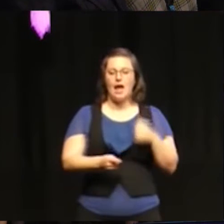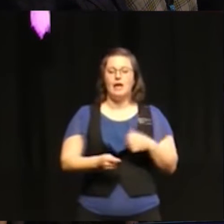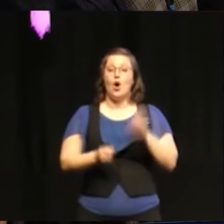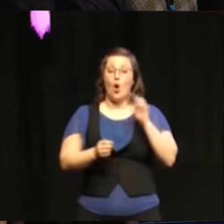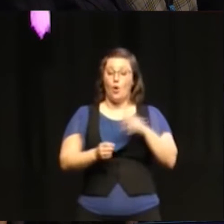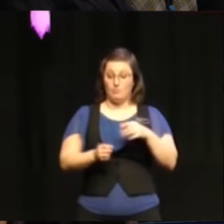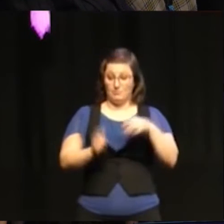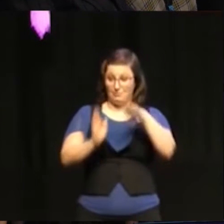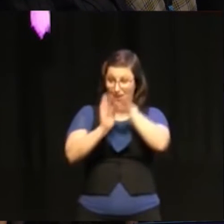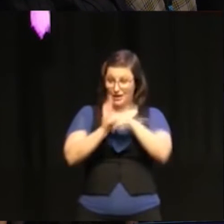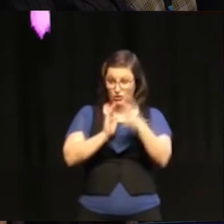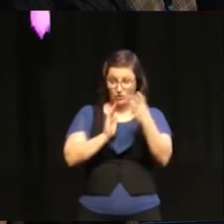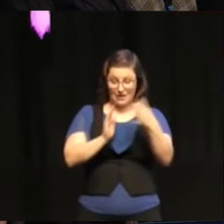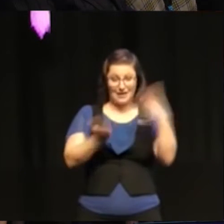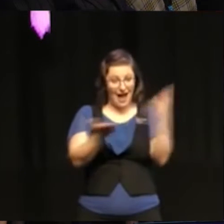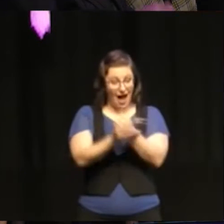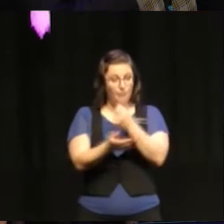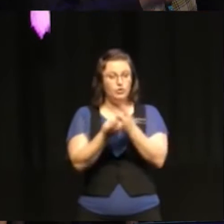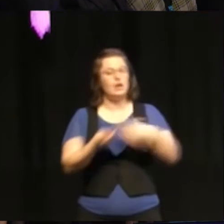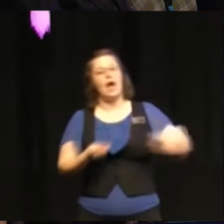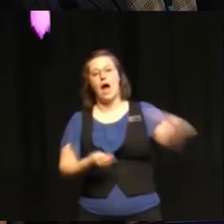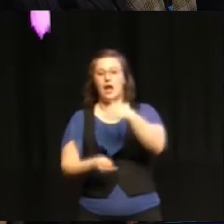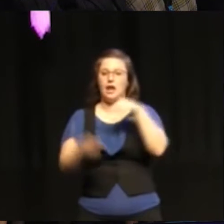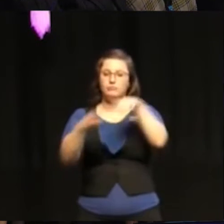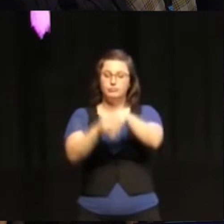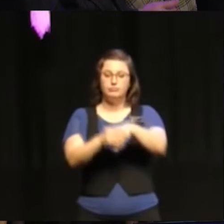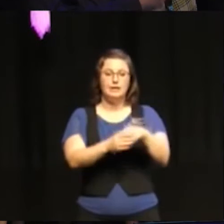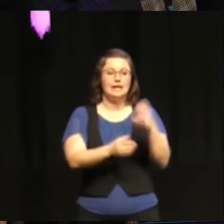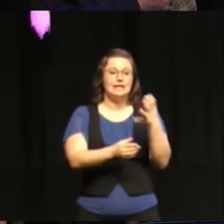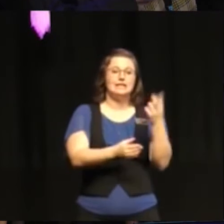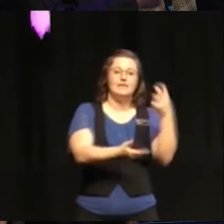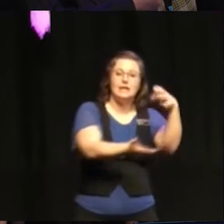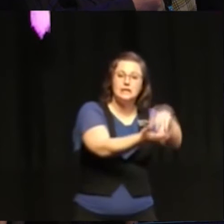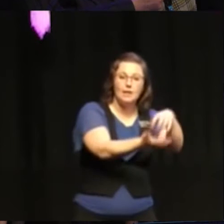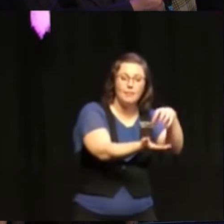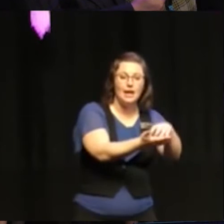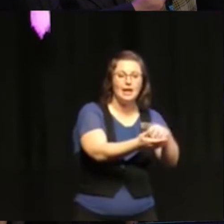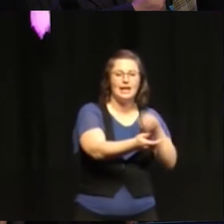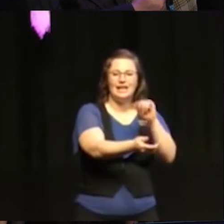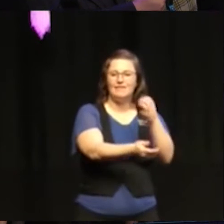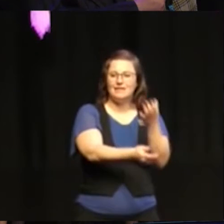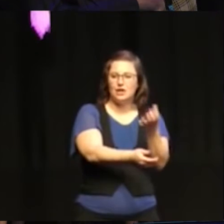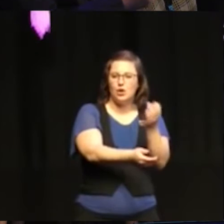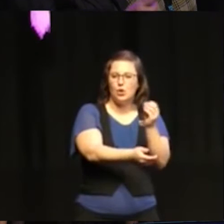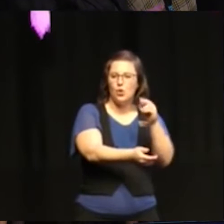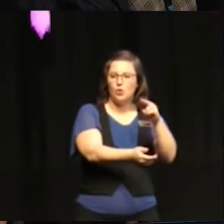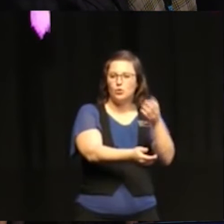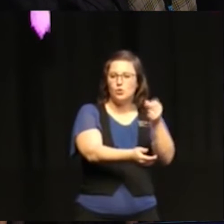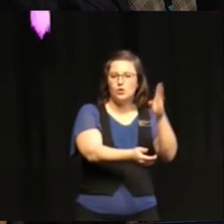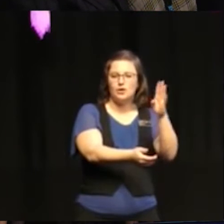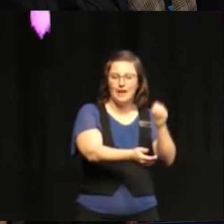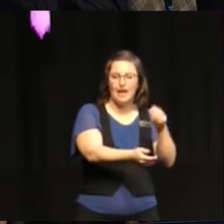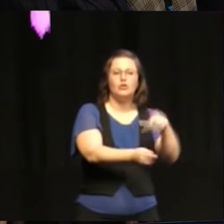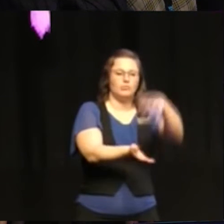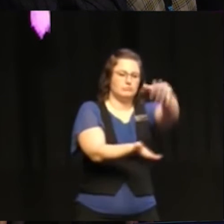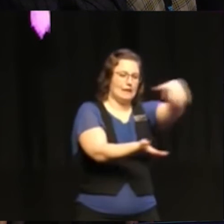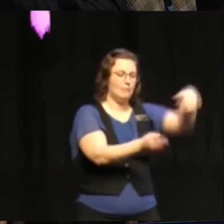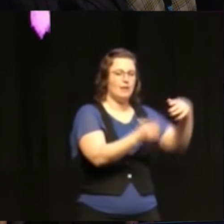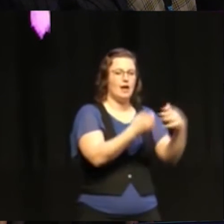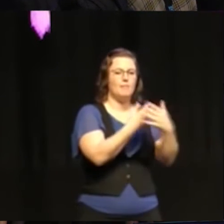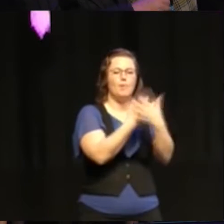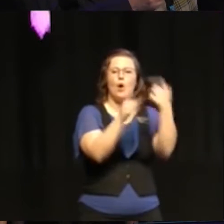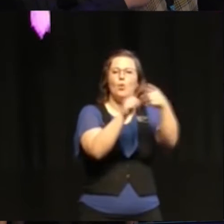det här ska fungera så måste alla vara med om det här. Gäller civila samhället där det finns Concord som samlar ett stort antal enskilda